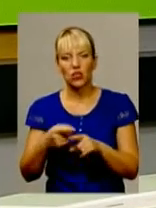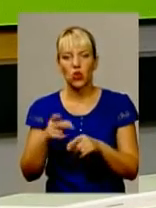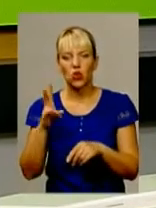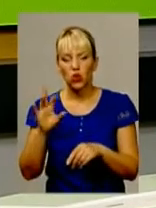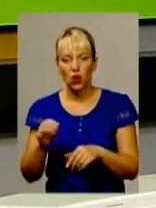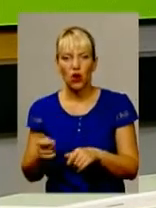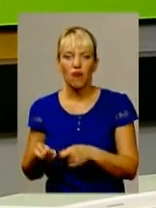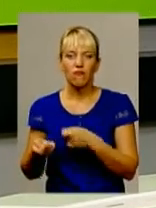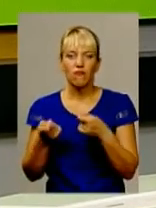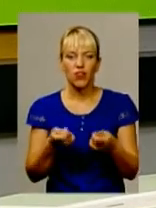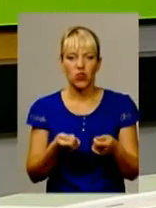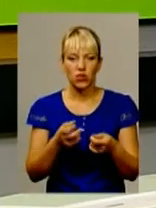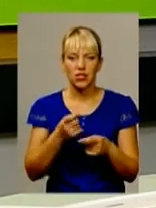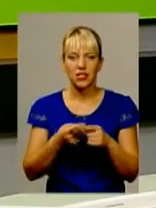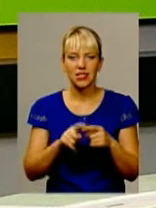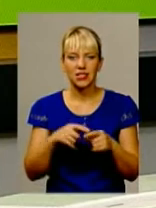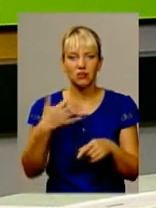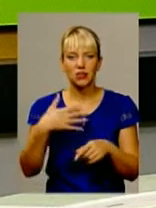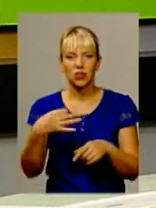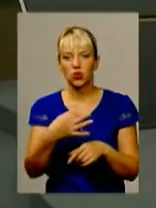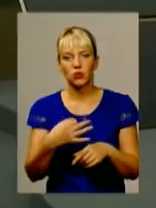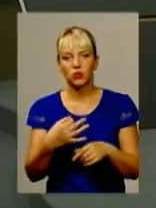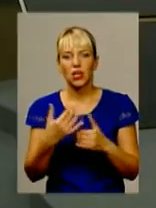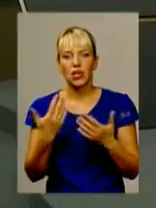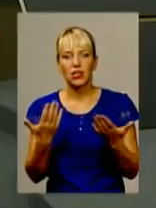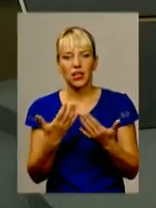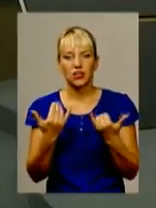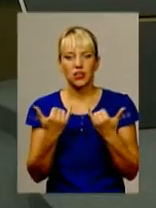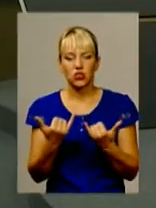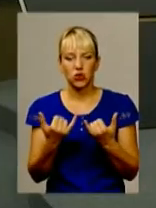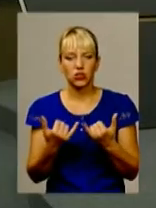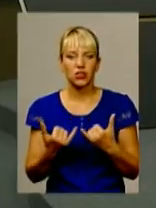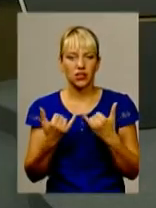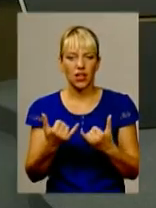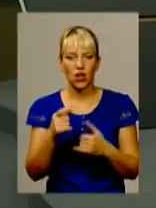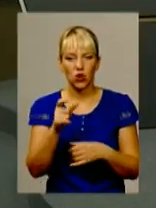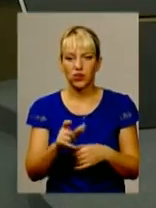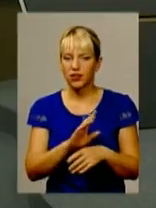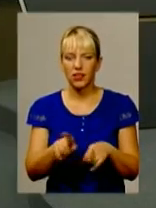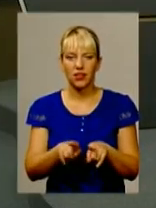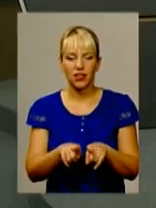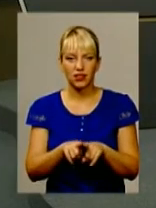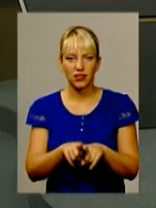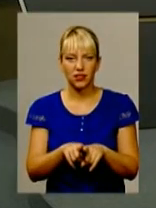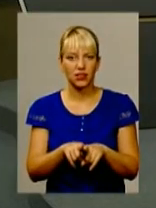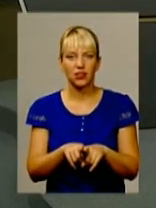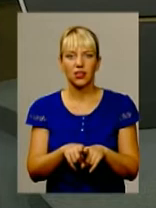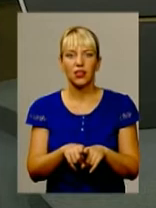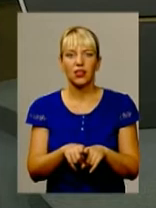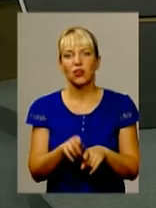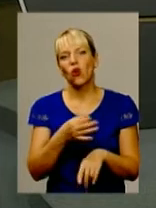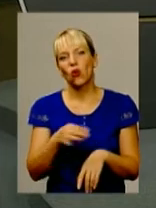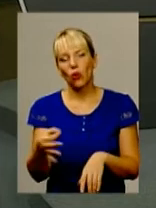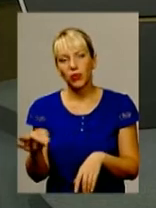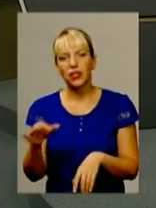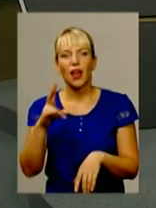за тих 50 копійок, які сьогодні, наприклад, може для людини вони не стільки варті, а для признаків вони багато чого означають. Тому що, якщо на